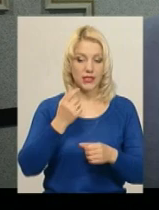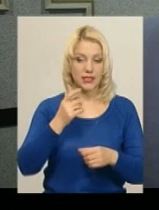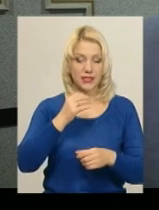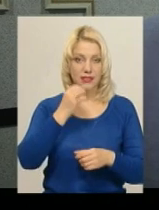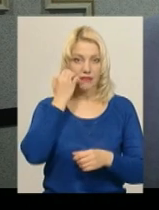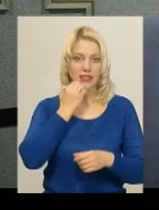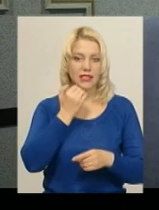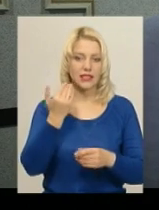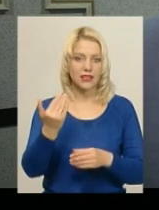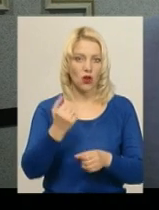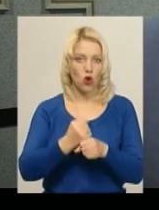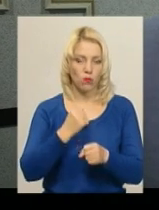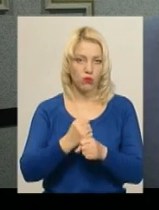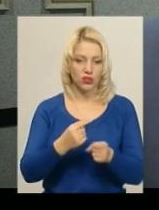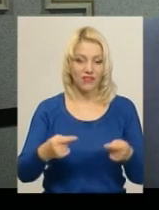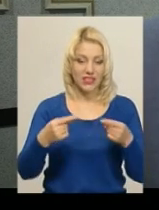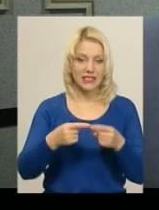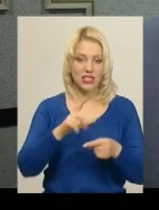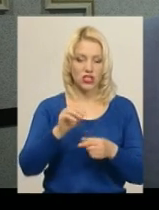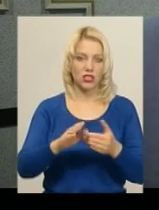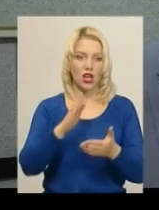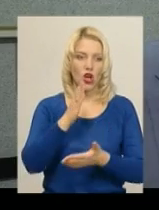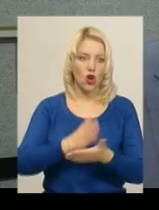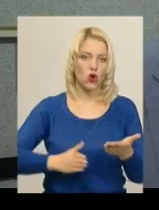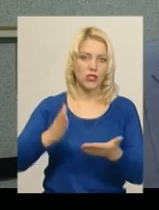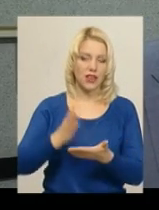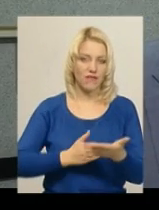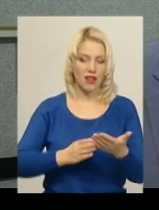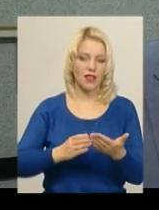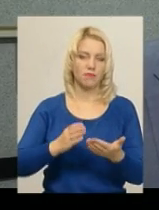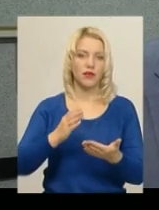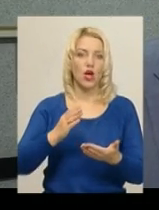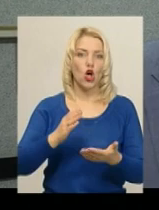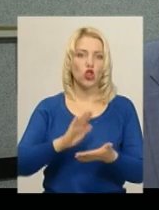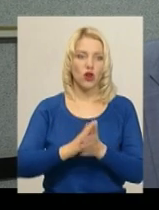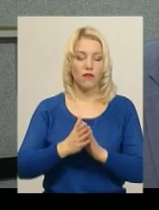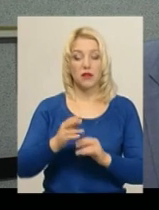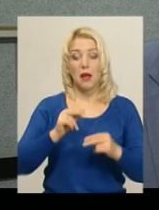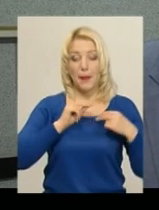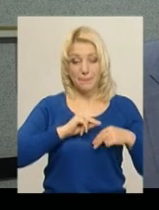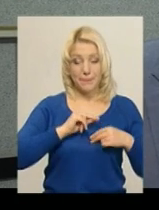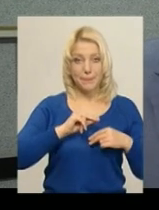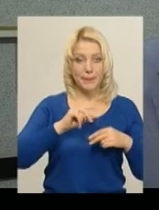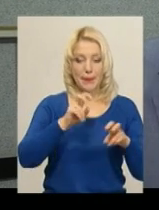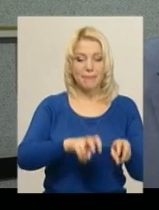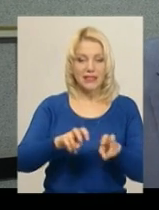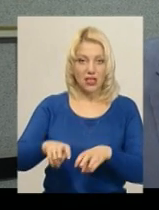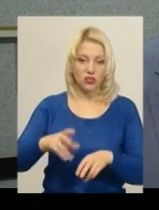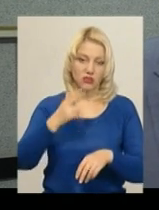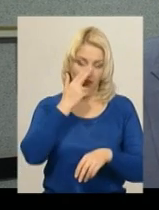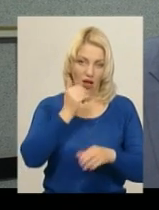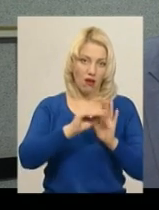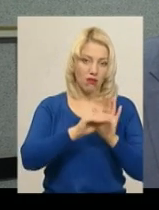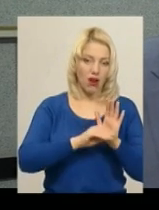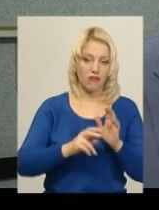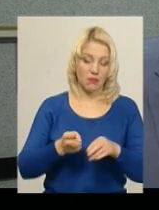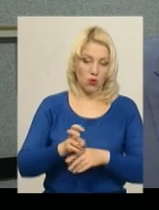визначилися з розірванням договорів. Пасажир звикає до графіку, пасажир приходить на зупинку вже в той